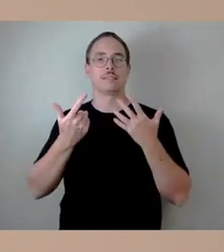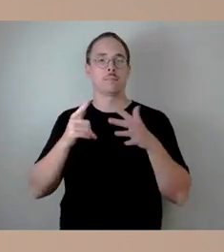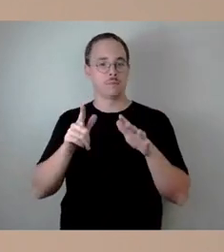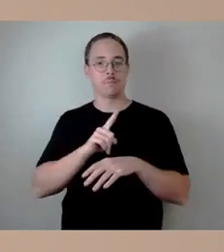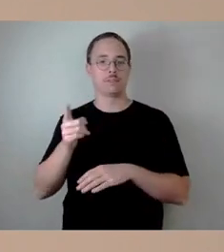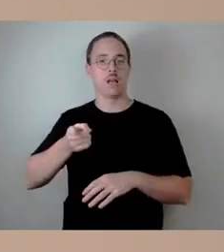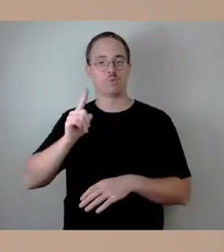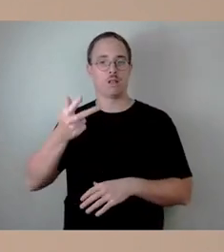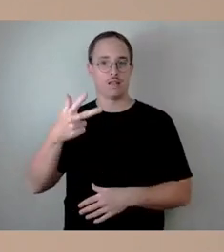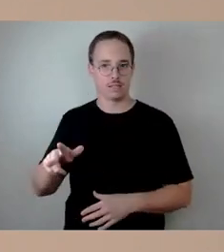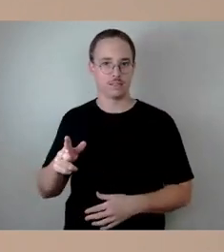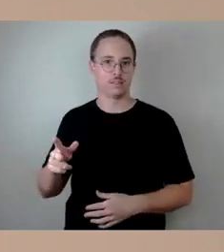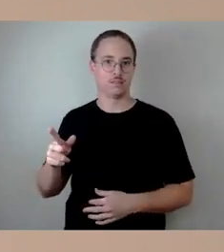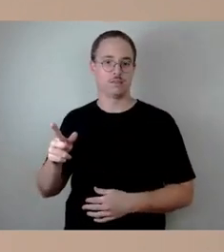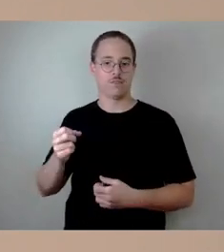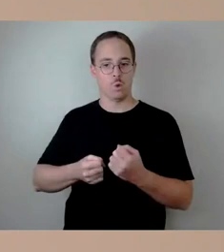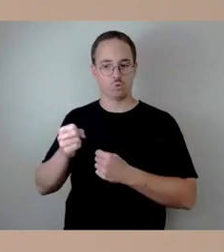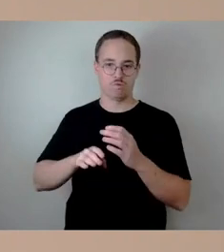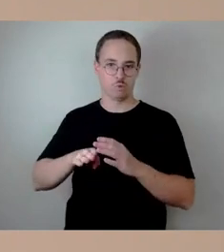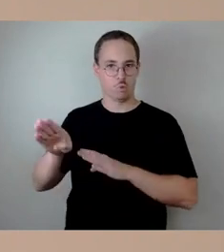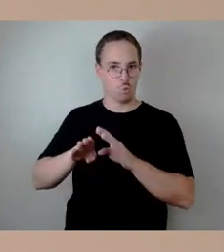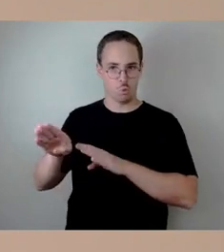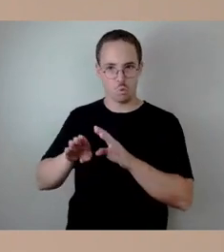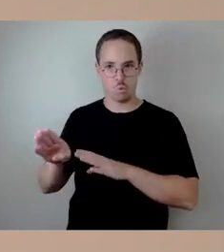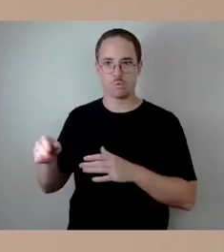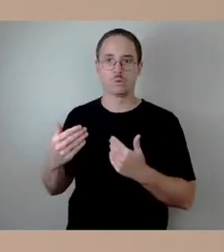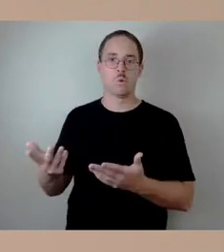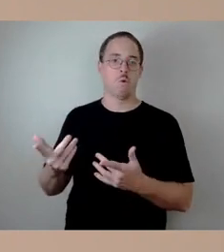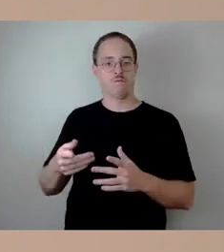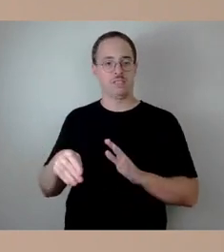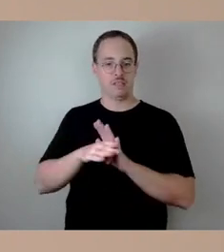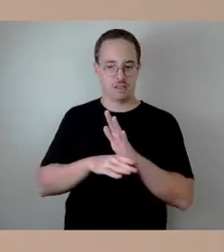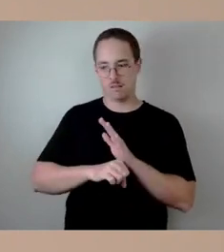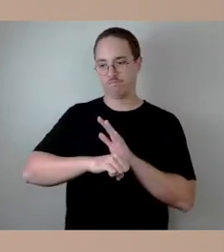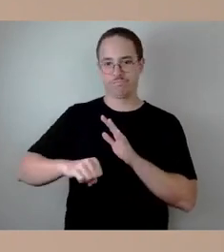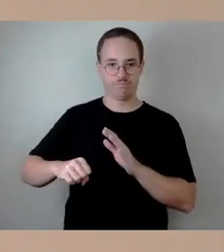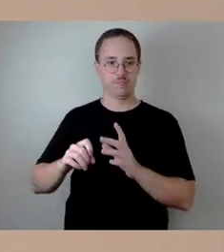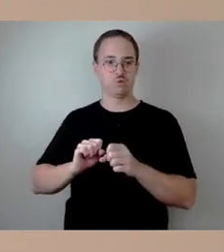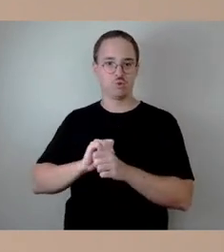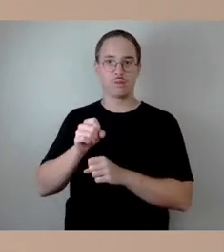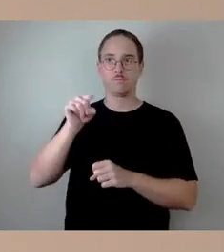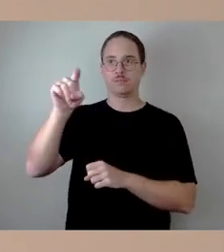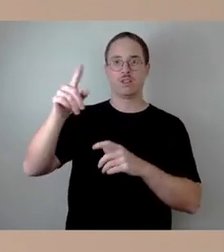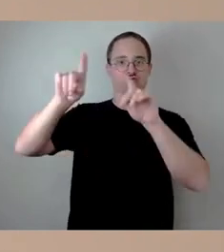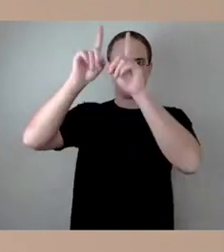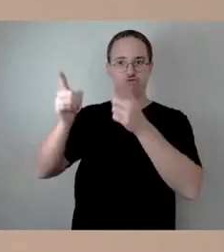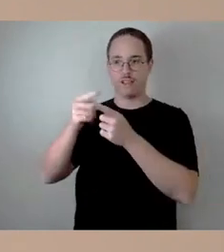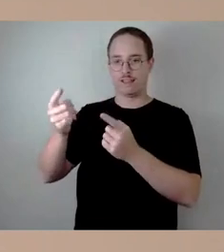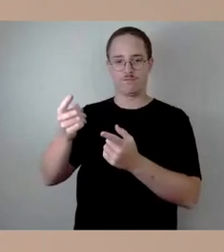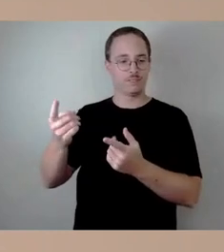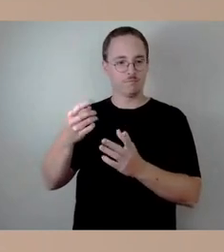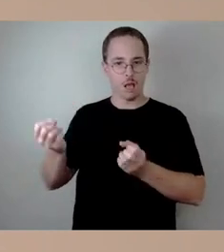sich nicht an Verkehrsregeln halten, trotz deutlicher entsprechend Ausschildungen und Markierungen auch ein